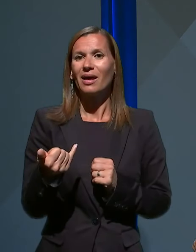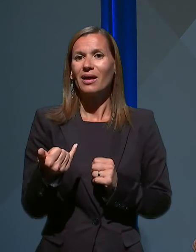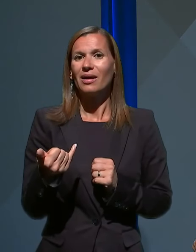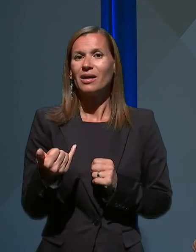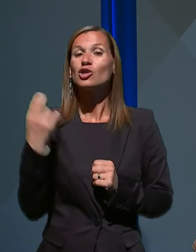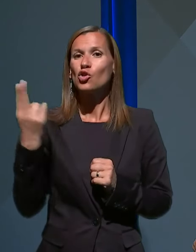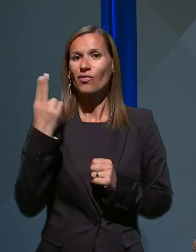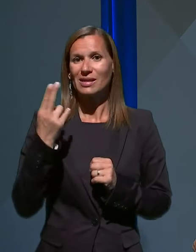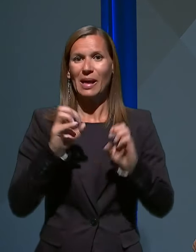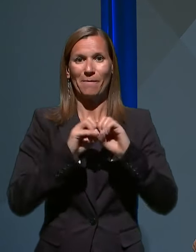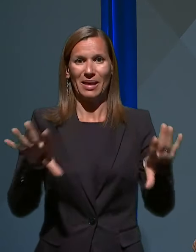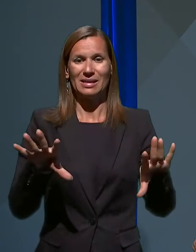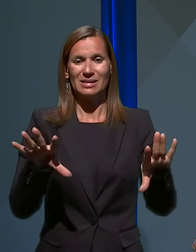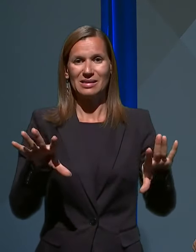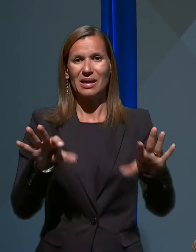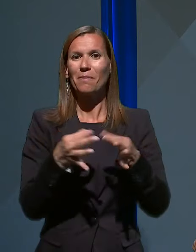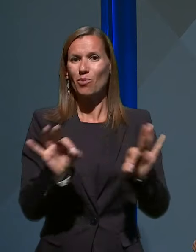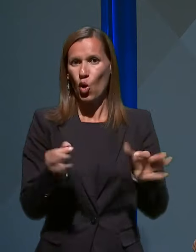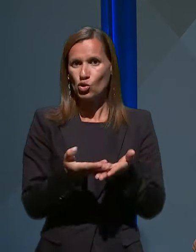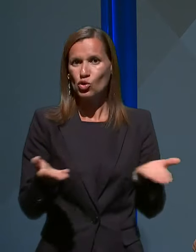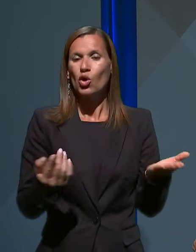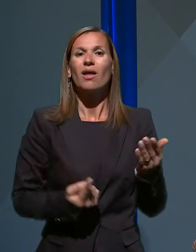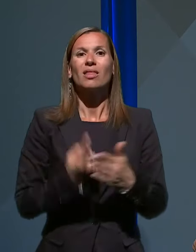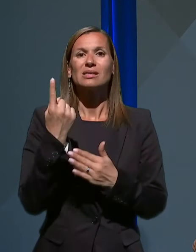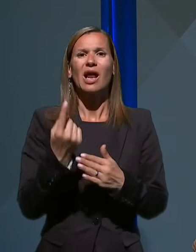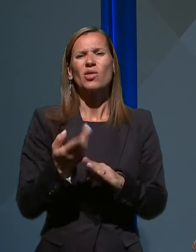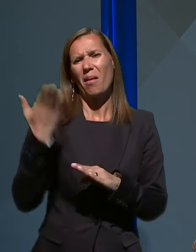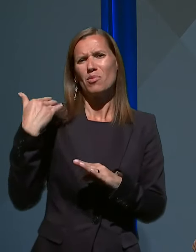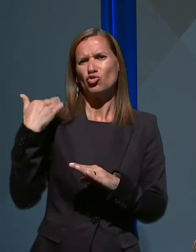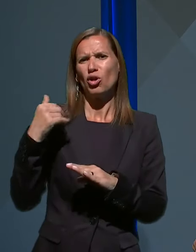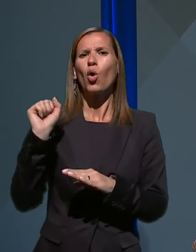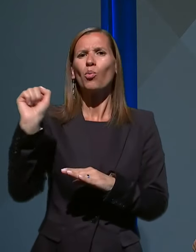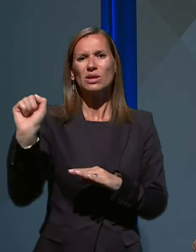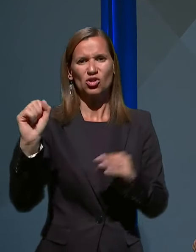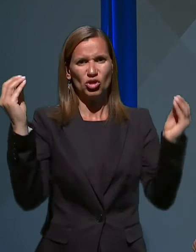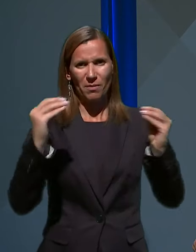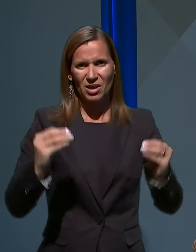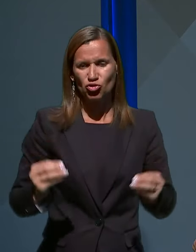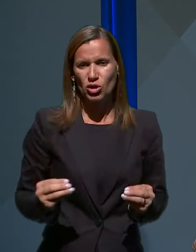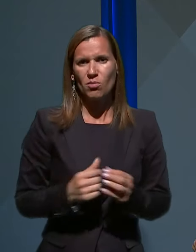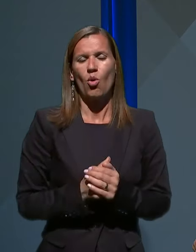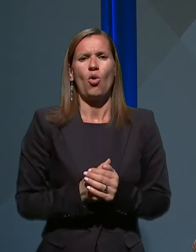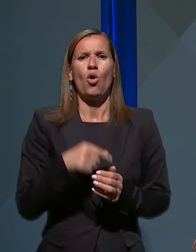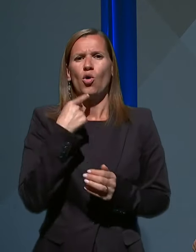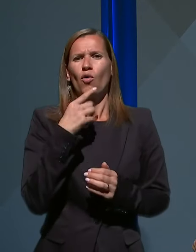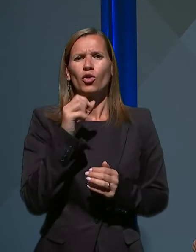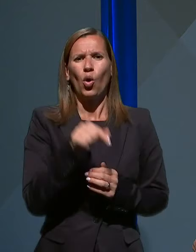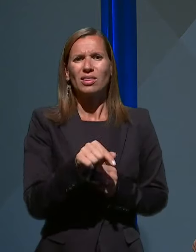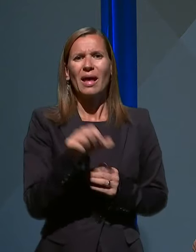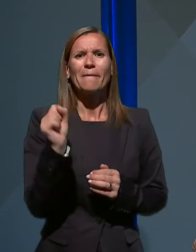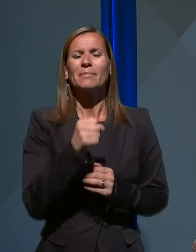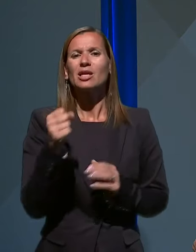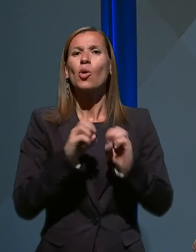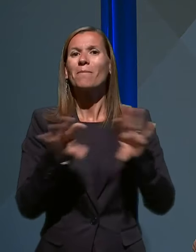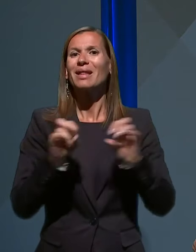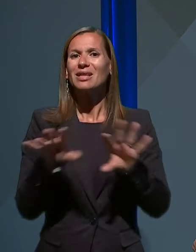slovenska medijska scena nastala na bilšem komunističnem režimu, govori o tem, da so mediji